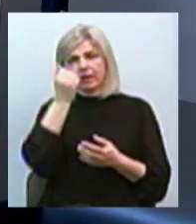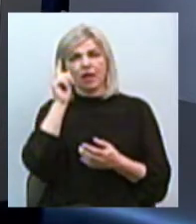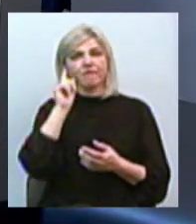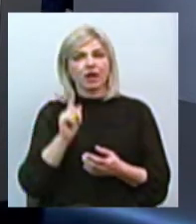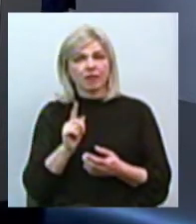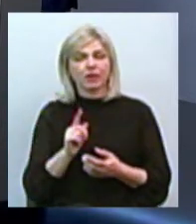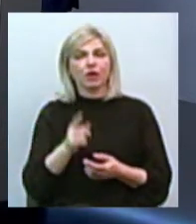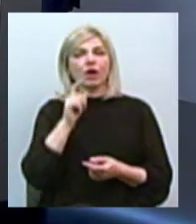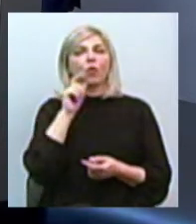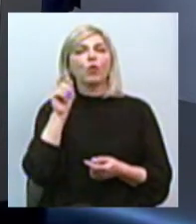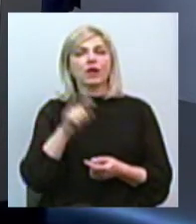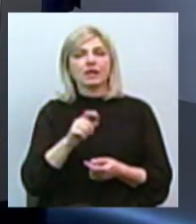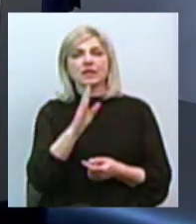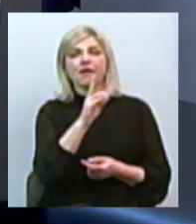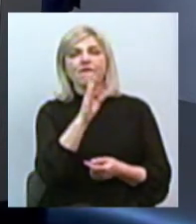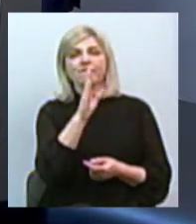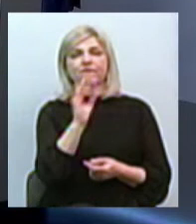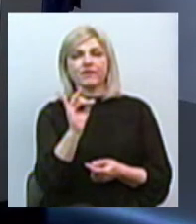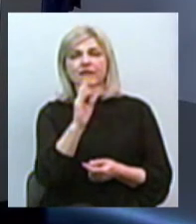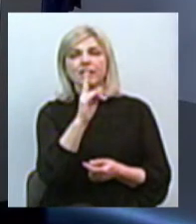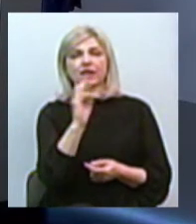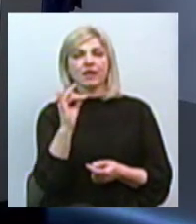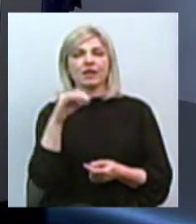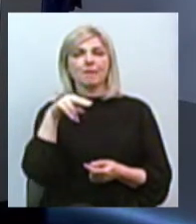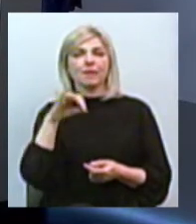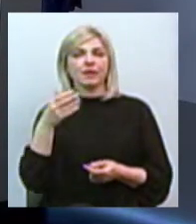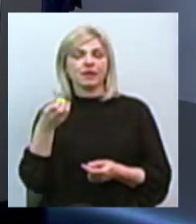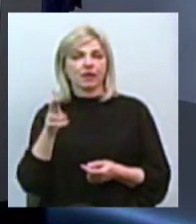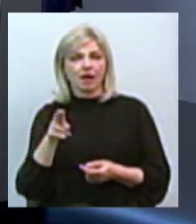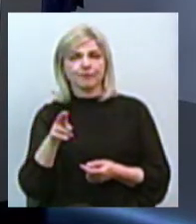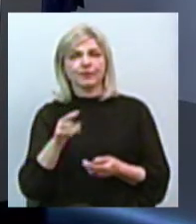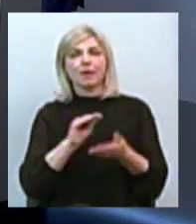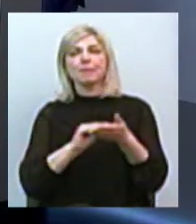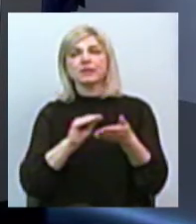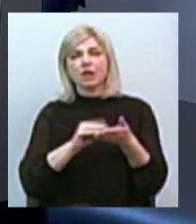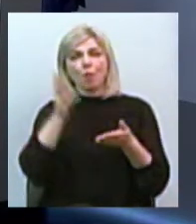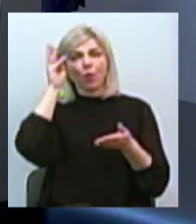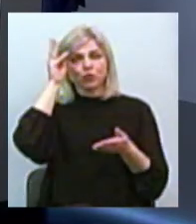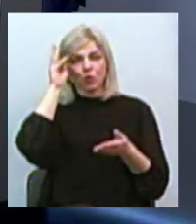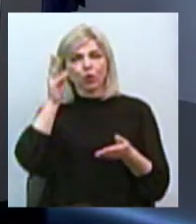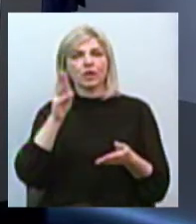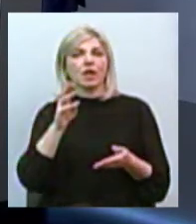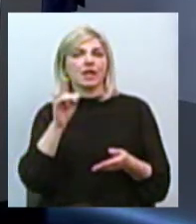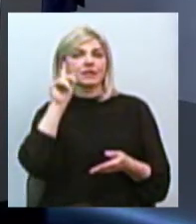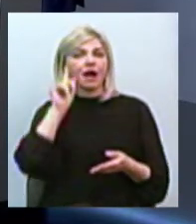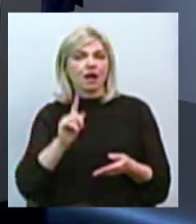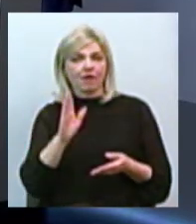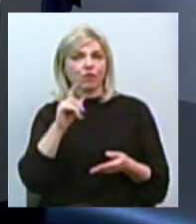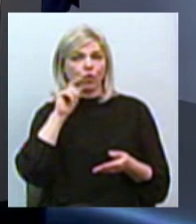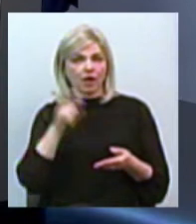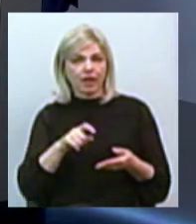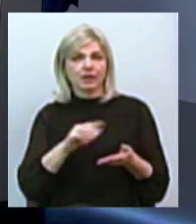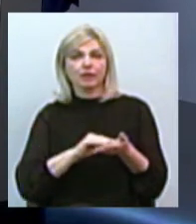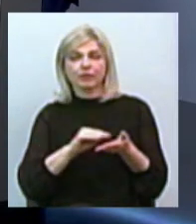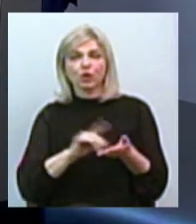Українська Вікіпедія цитує посла Ізраїлю в Україні, Еліава Білосирьковська, котрий зазначає,